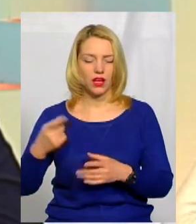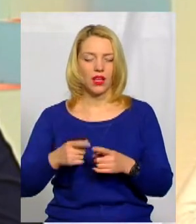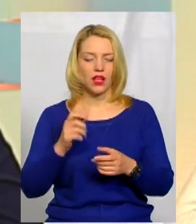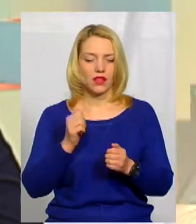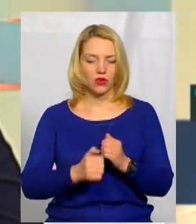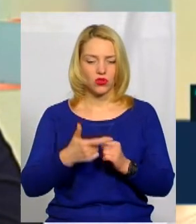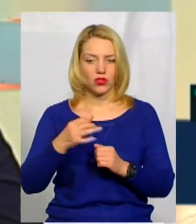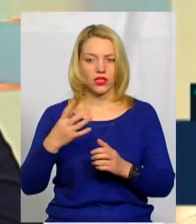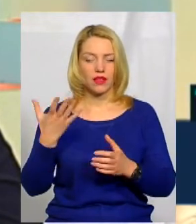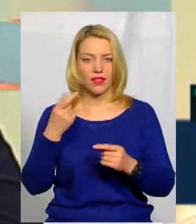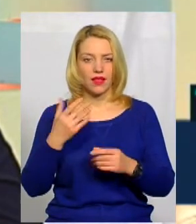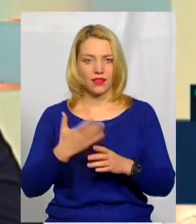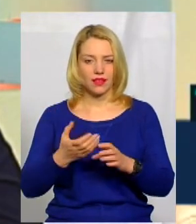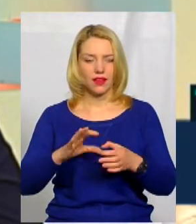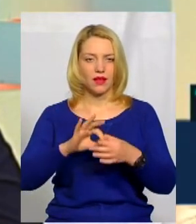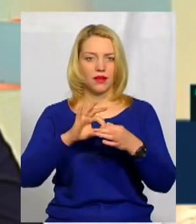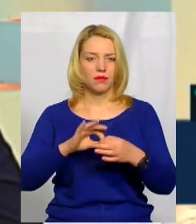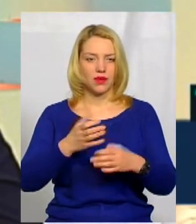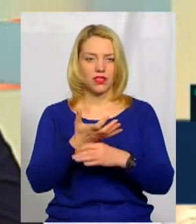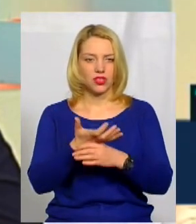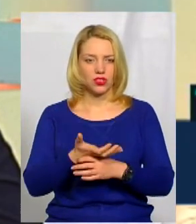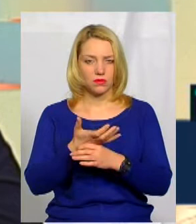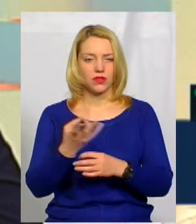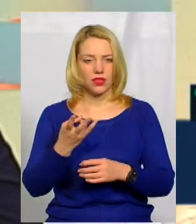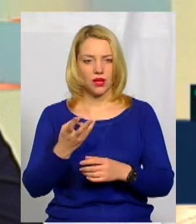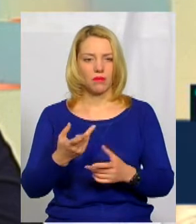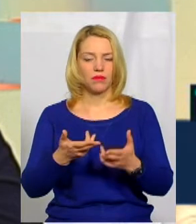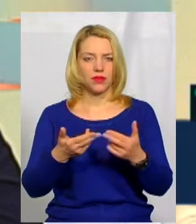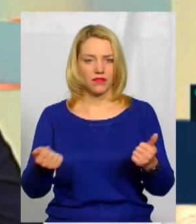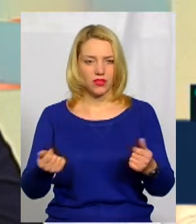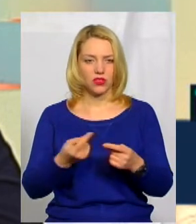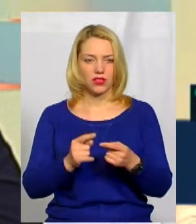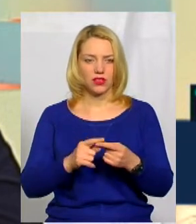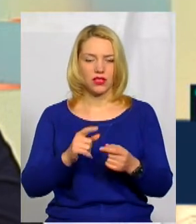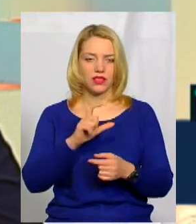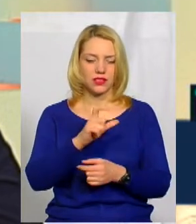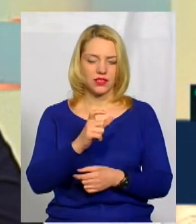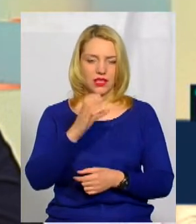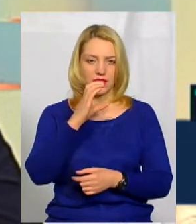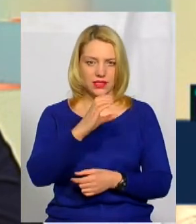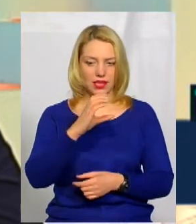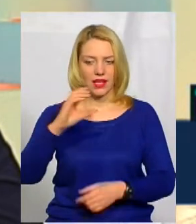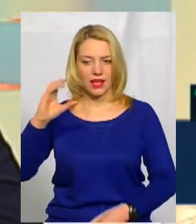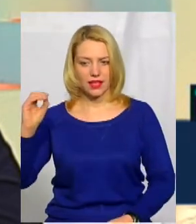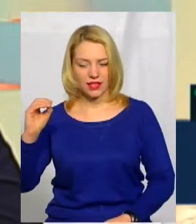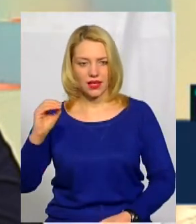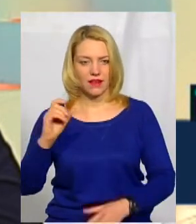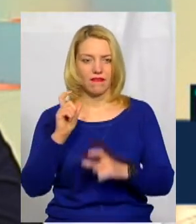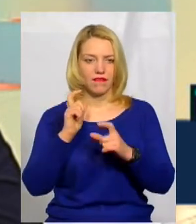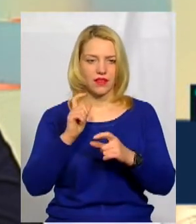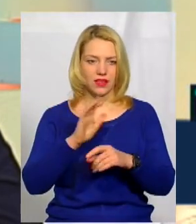до якого йде причі, потрібно підтверджувати відповідно цією ж. Тобто, на цією категорію, то вантажно більше 7